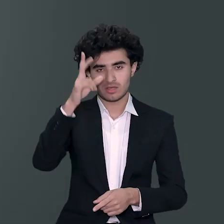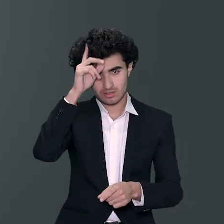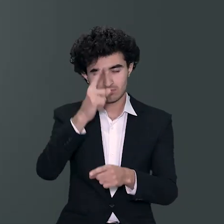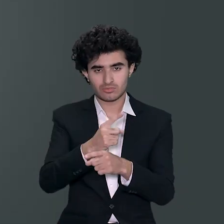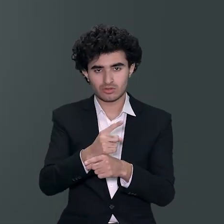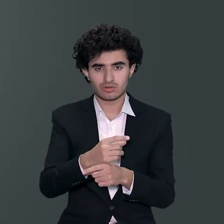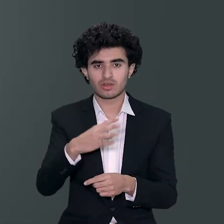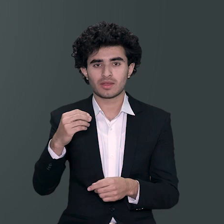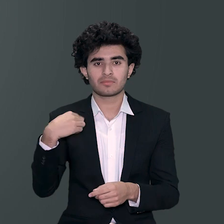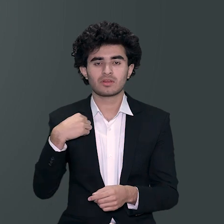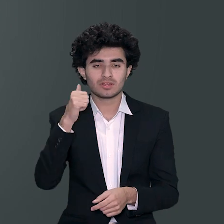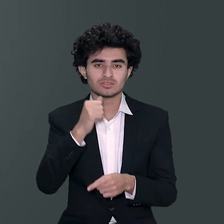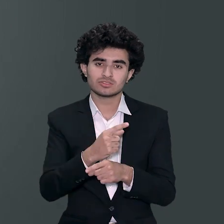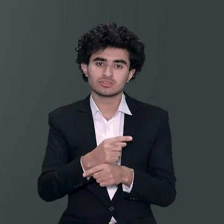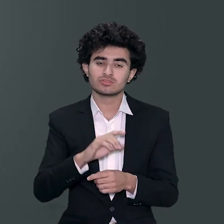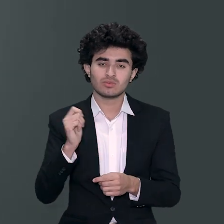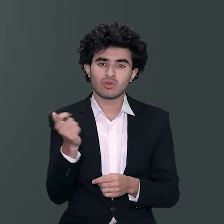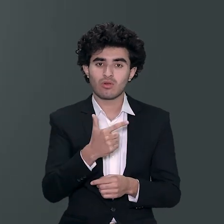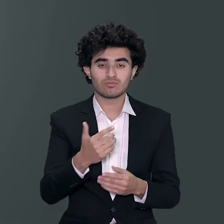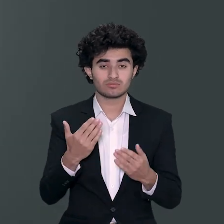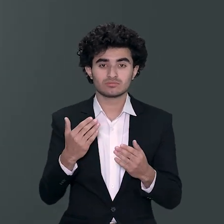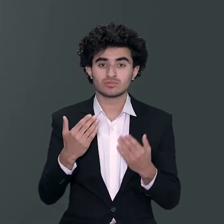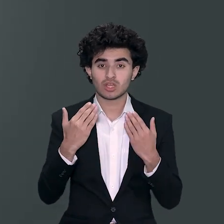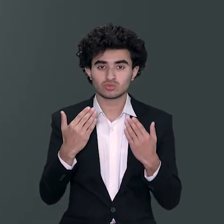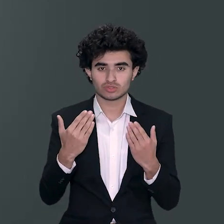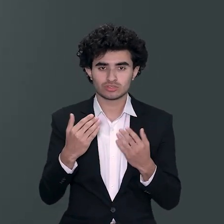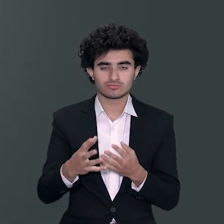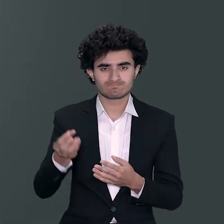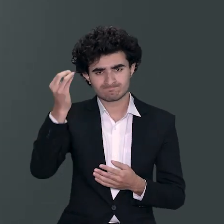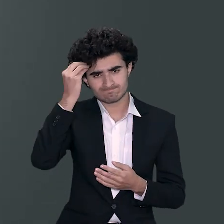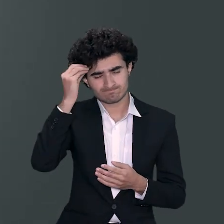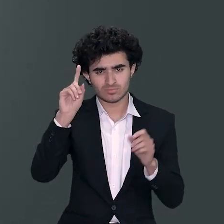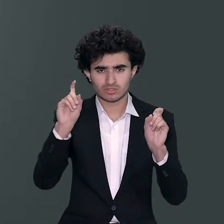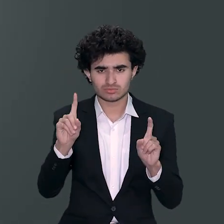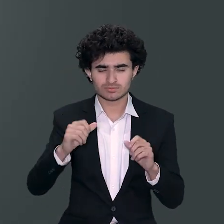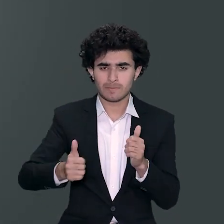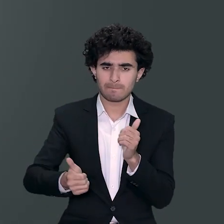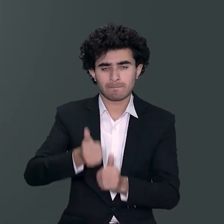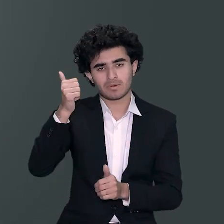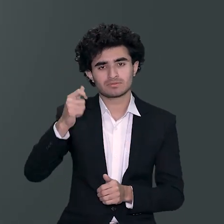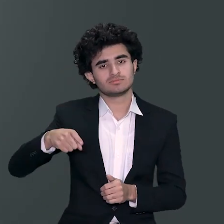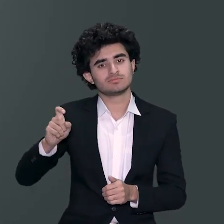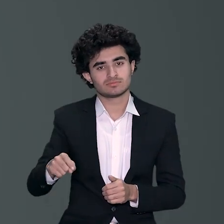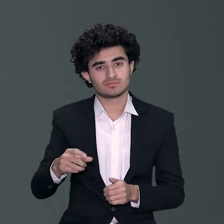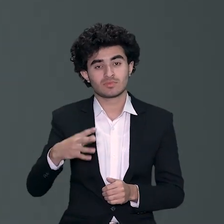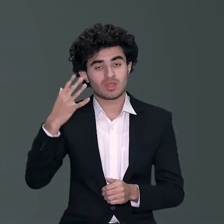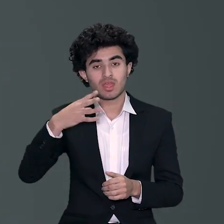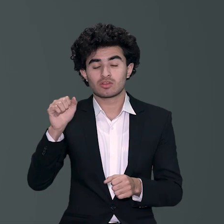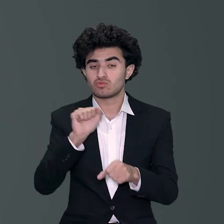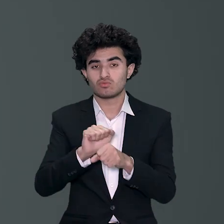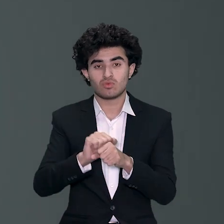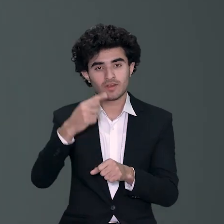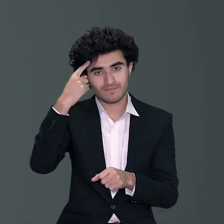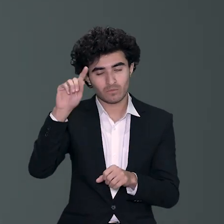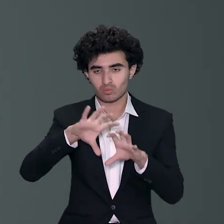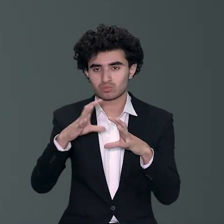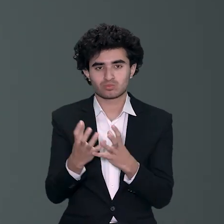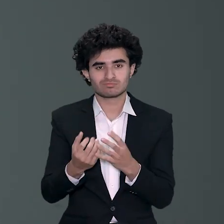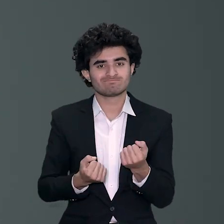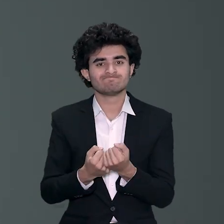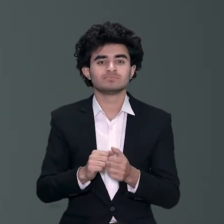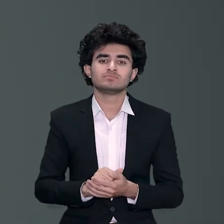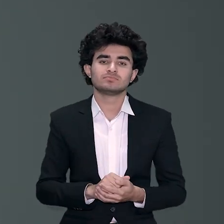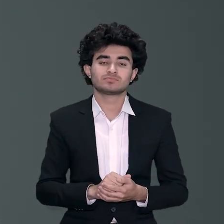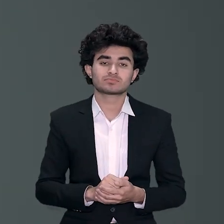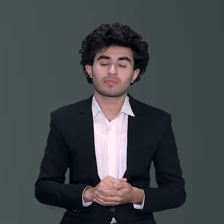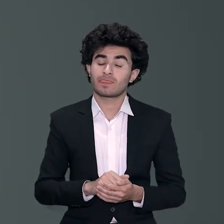میں وہ ان لوگوں سے بہت انسپائر ہوتے تھے جنہوں نے تعلیم حاصل کی اور زنگی میں وہ کچھ اچھا کام کر رہے ہیں اسی اوبجیکٹیو پہ میں نے